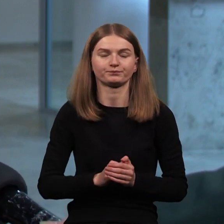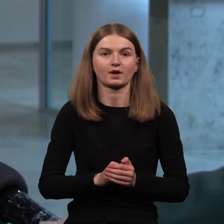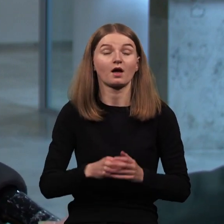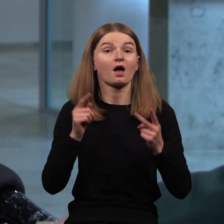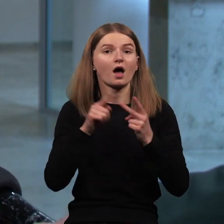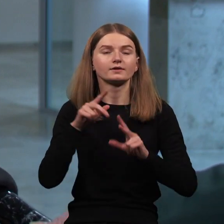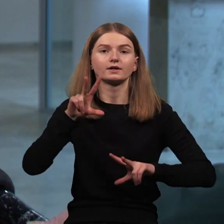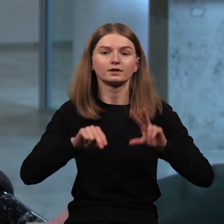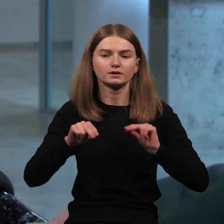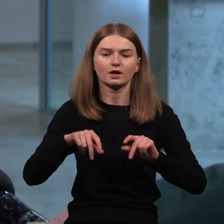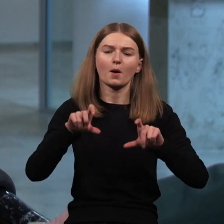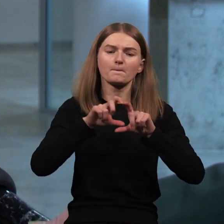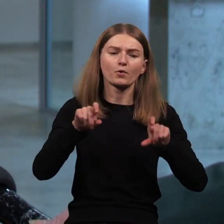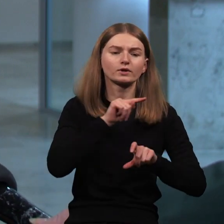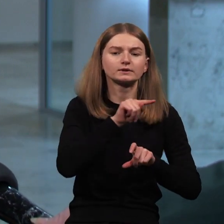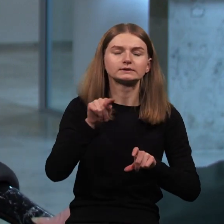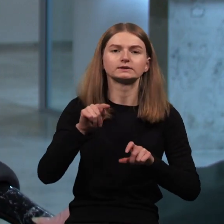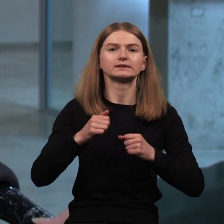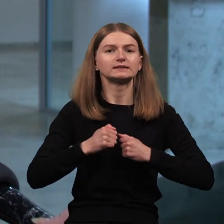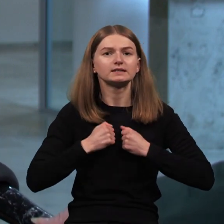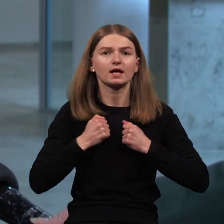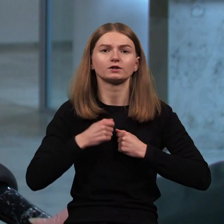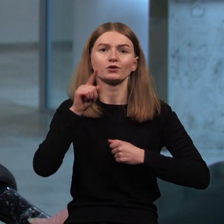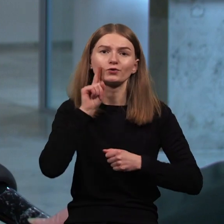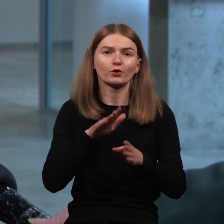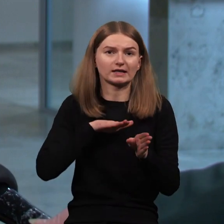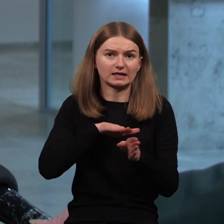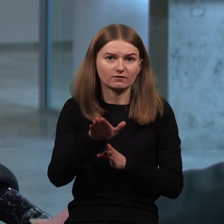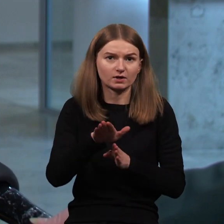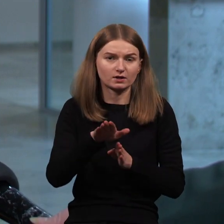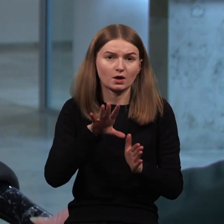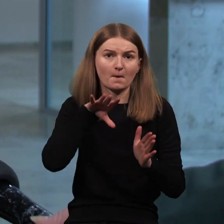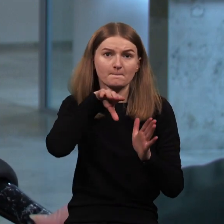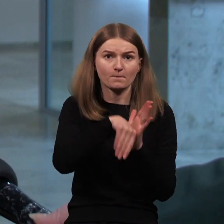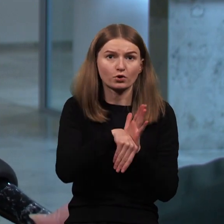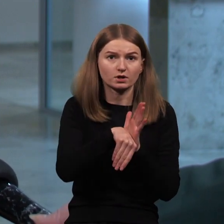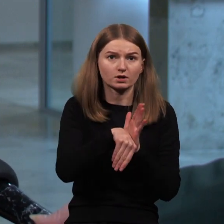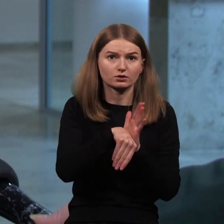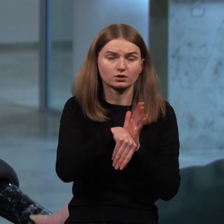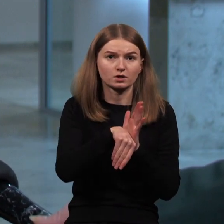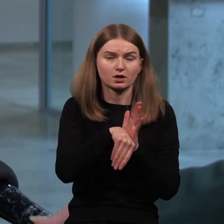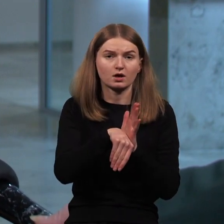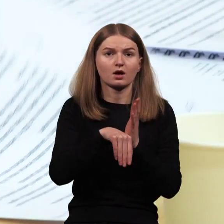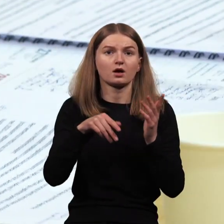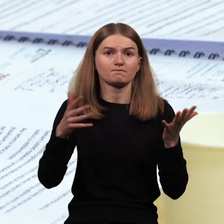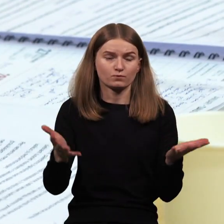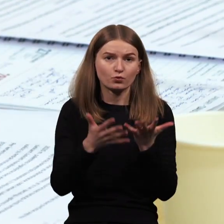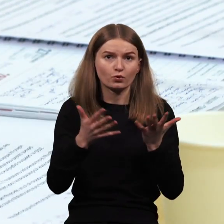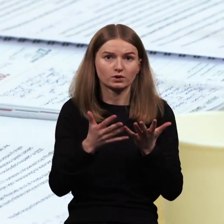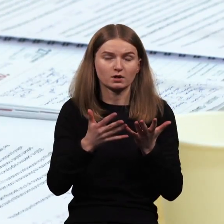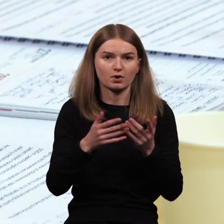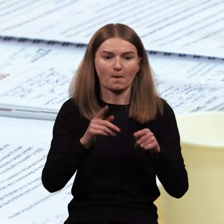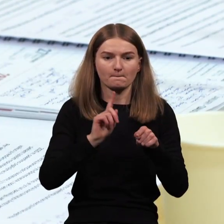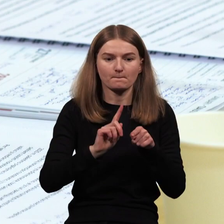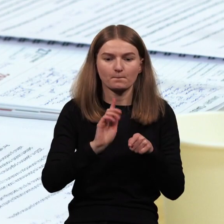stengiasi, kurios įgyvendina įtraukų į ugnimą, savotiškai bus baudžiamas, nes tie vaikai bus nukreipiami pas juos. Prieškis